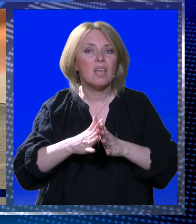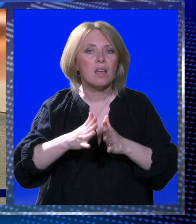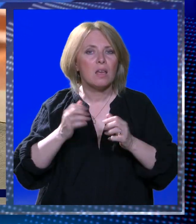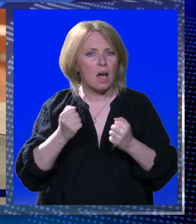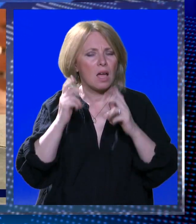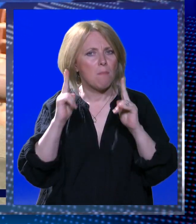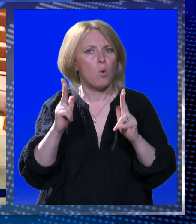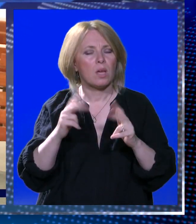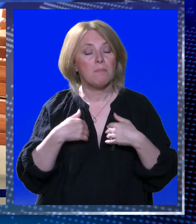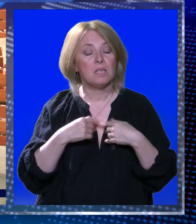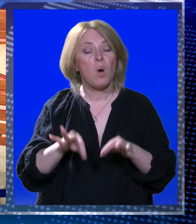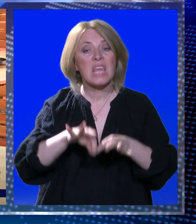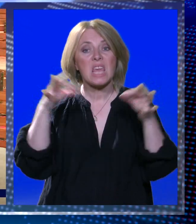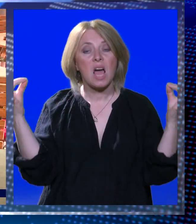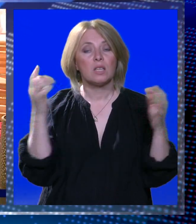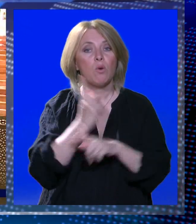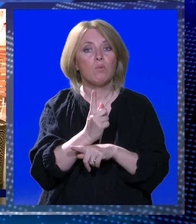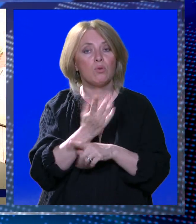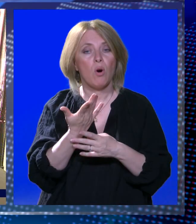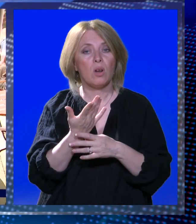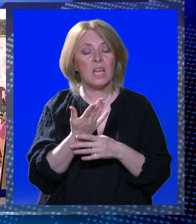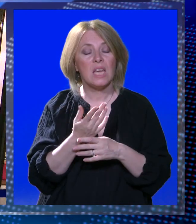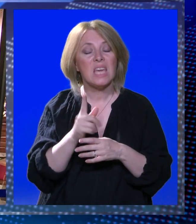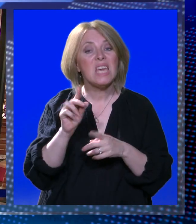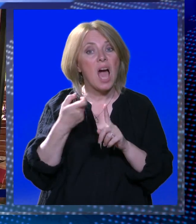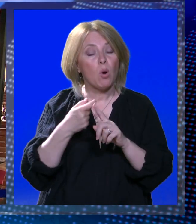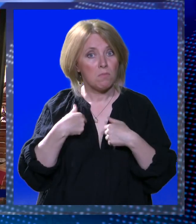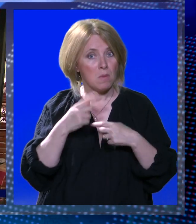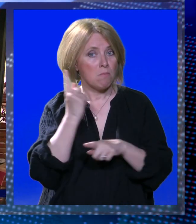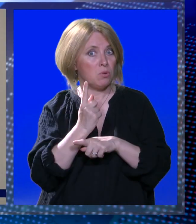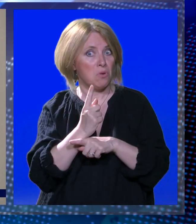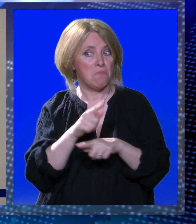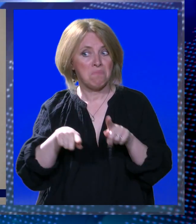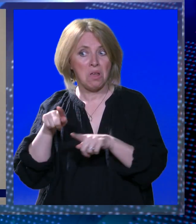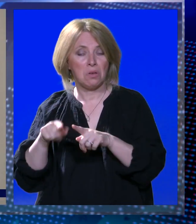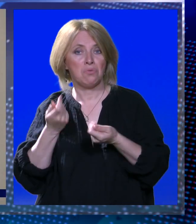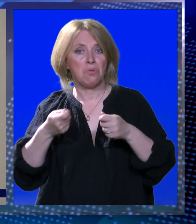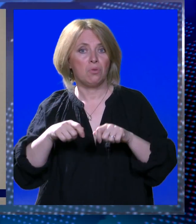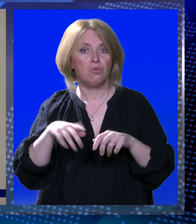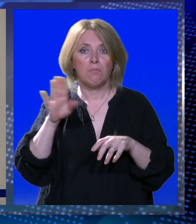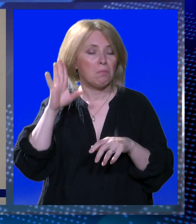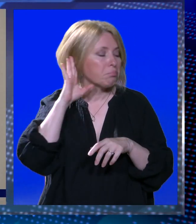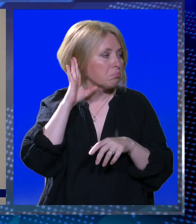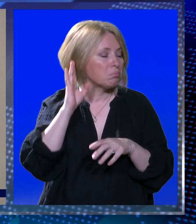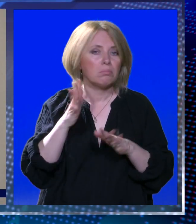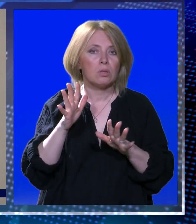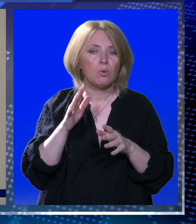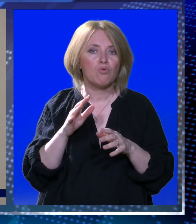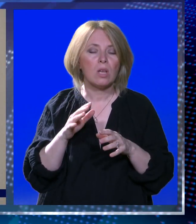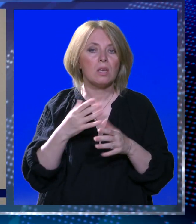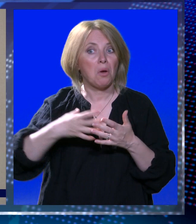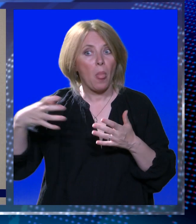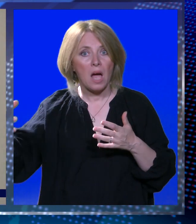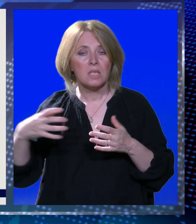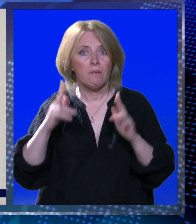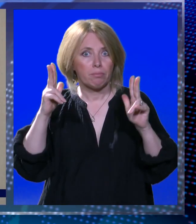Jasno smo ih upozorili. I unatač našem upozorenju neki su odlučili bi pametni. Pa sorry. Dakle,